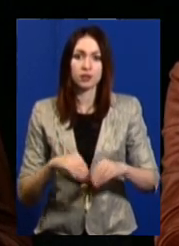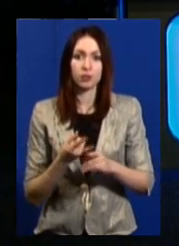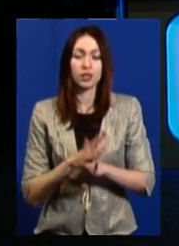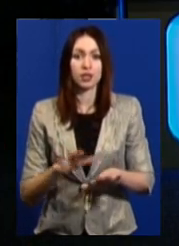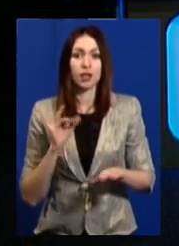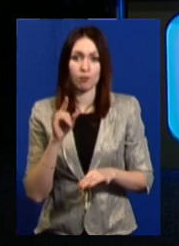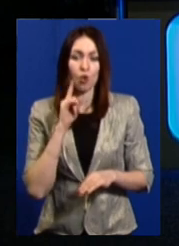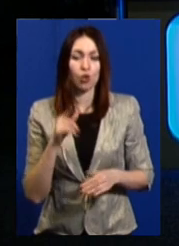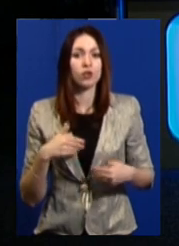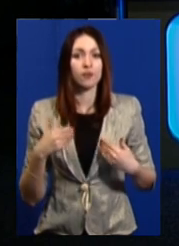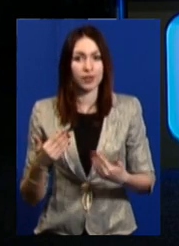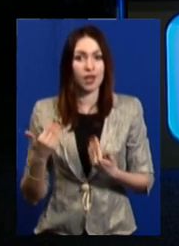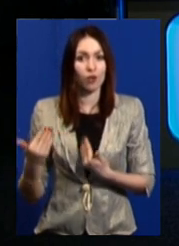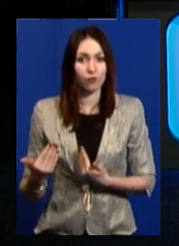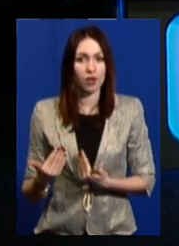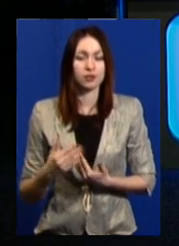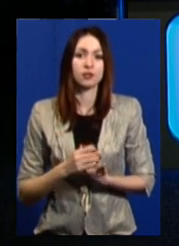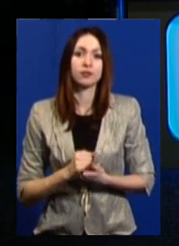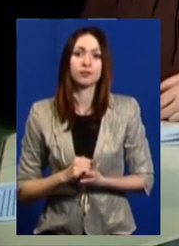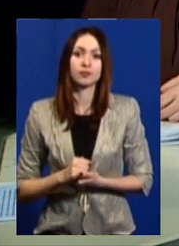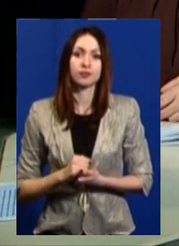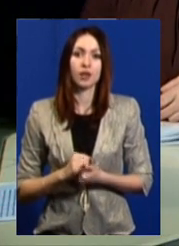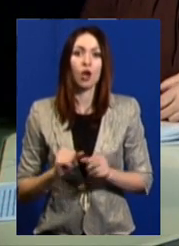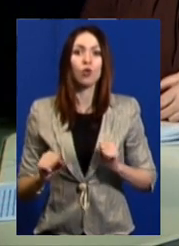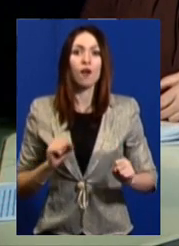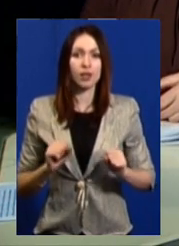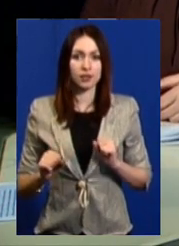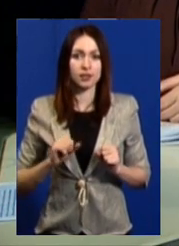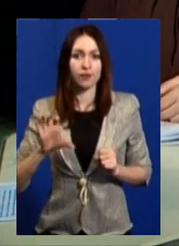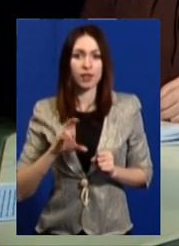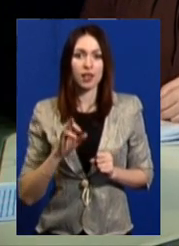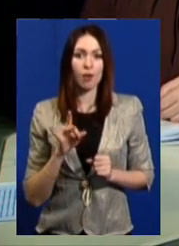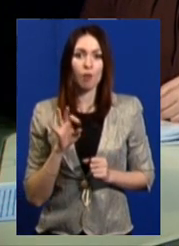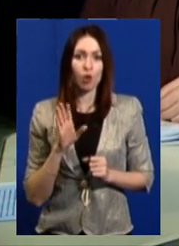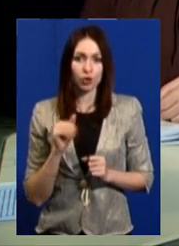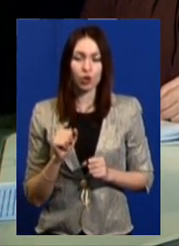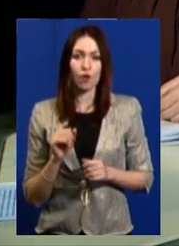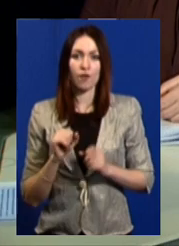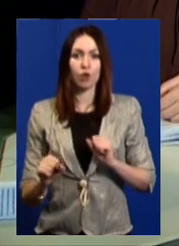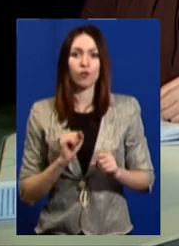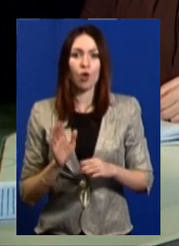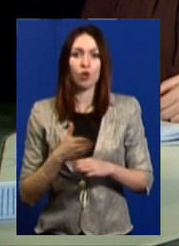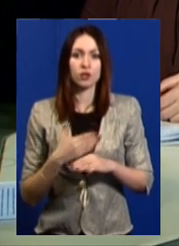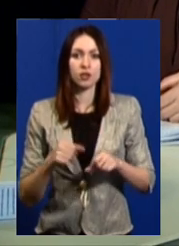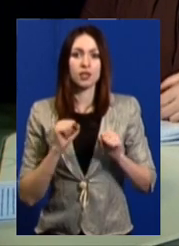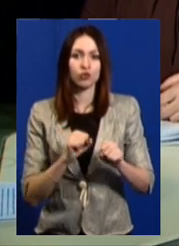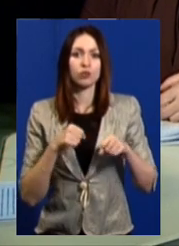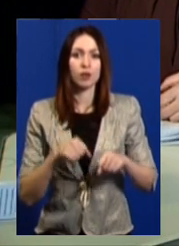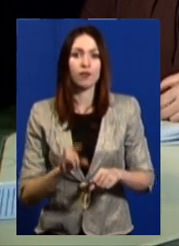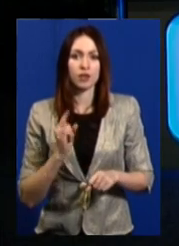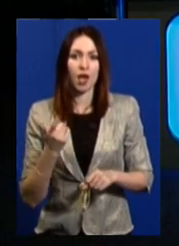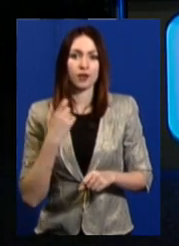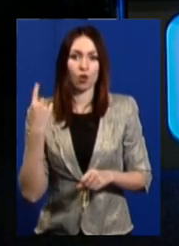молоді. Вітаю вас. Та Світлану Погорєлову, керівницею відділу захисту прав дитини, служби у справах дітей Харківської